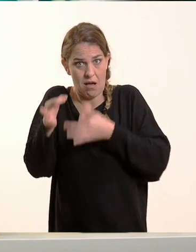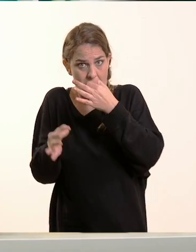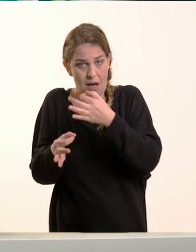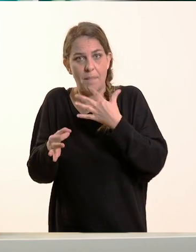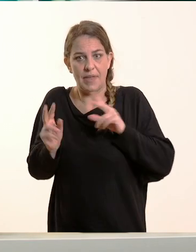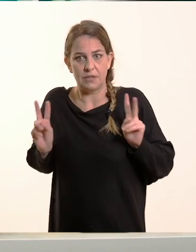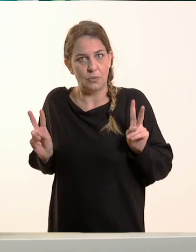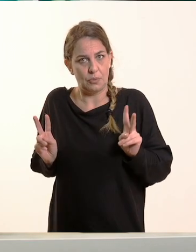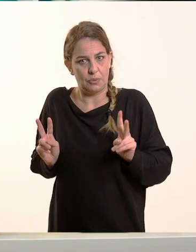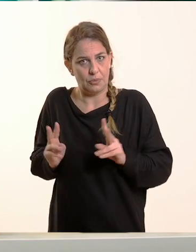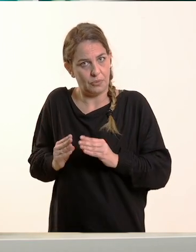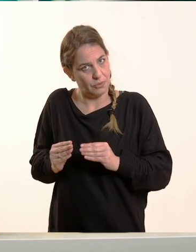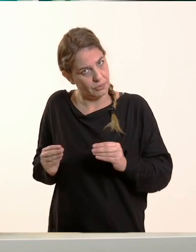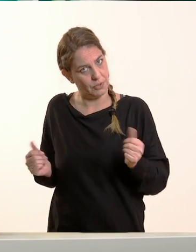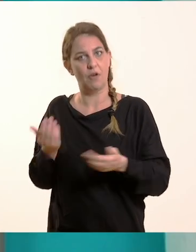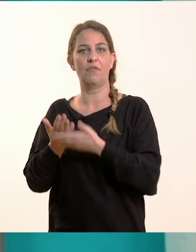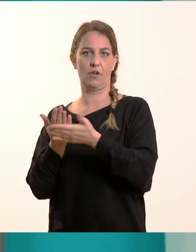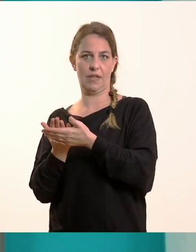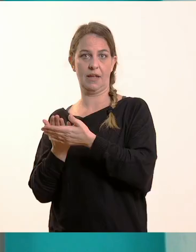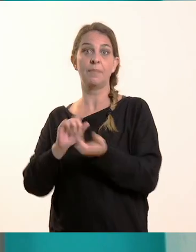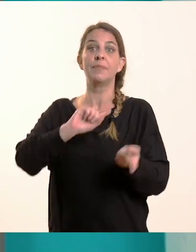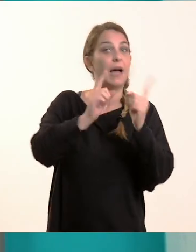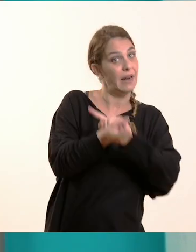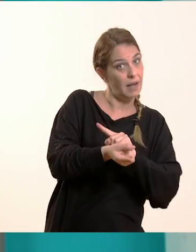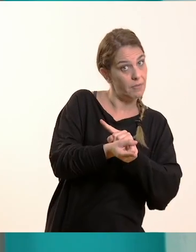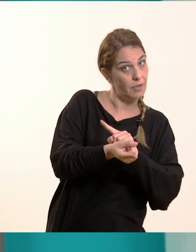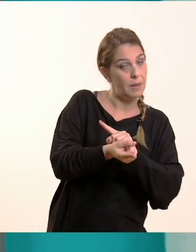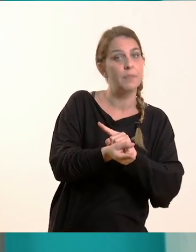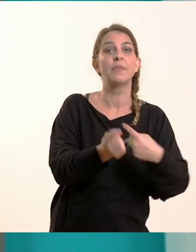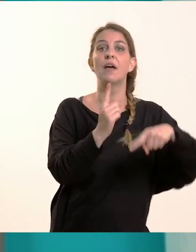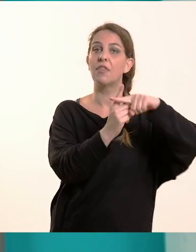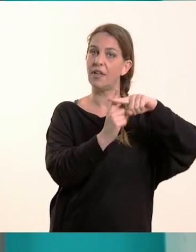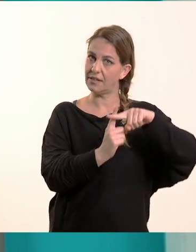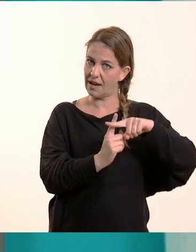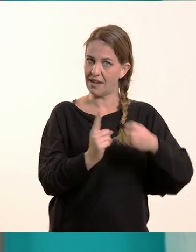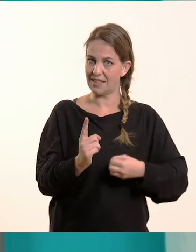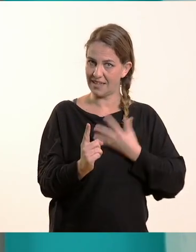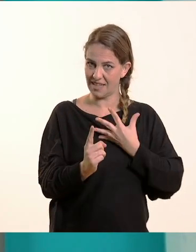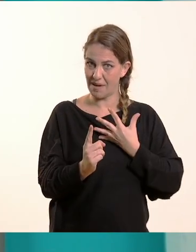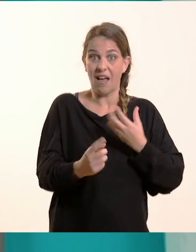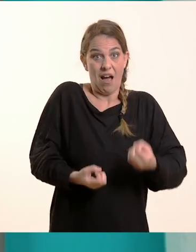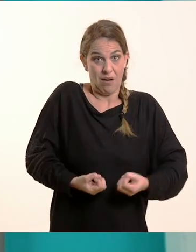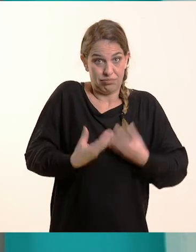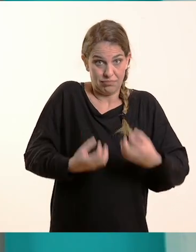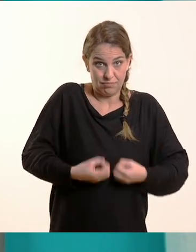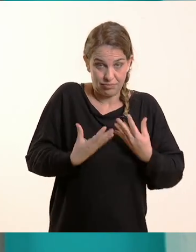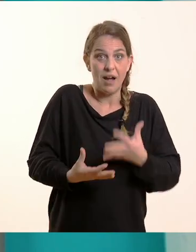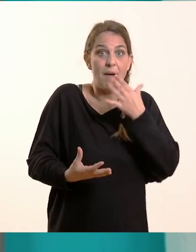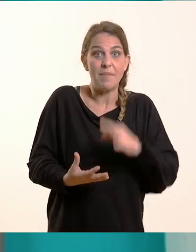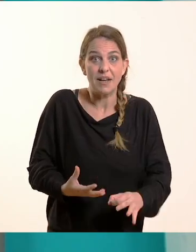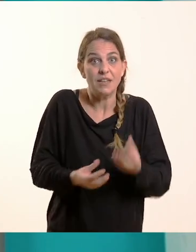Όμως αντίθετα τα θετικά, όταν τα μοιραζόμαστε γίνονται μεγαλύτερα και νιώθουμε μεγαλύτερη ευχαρίστηση, μεγαλύτερη χαρά.